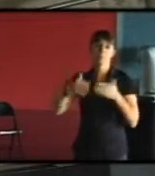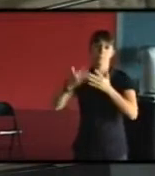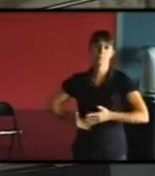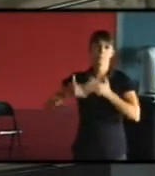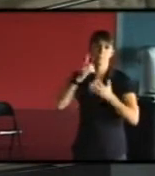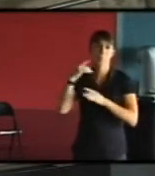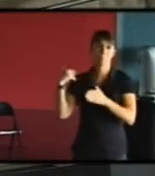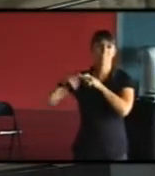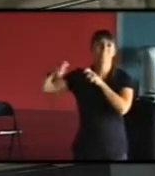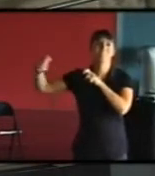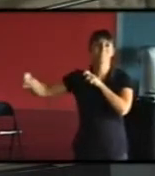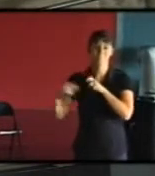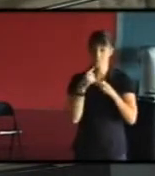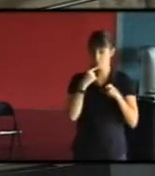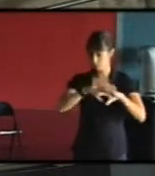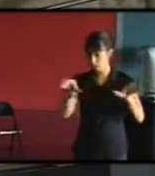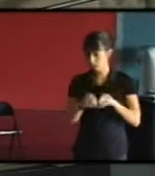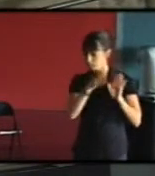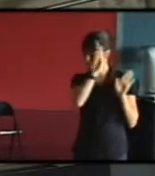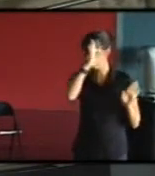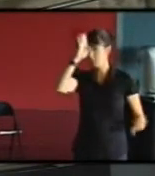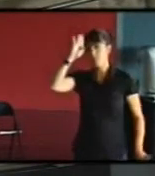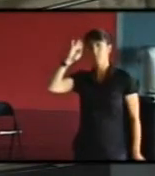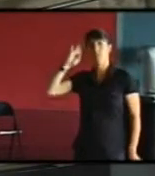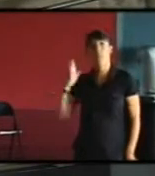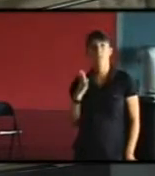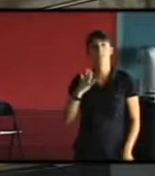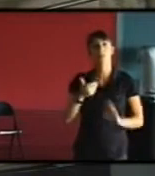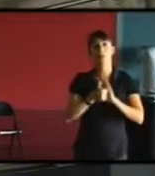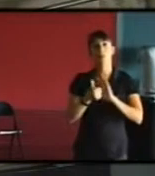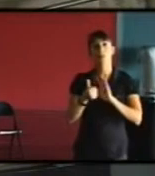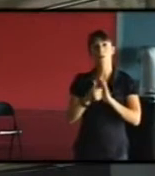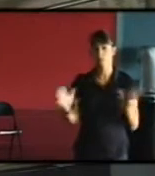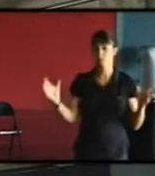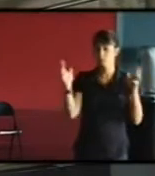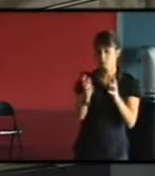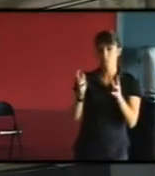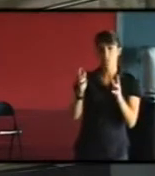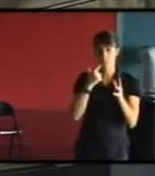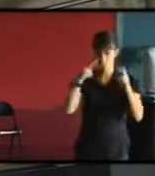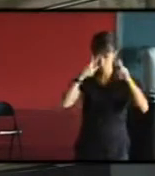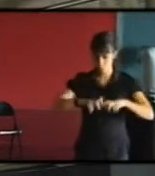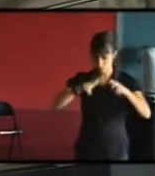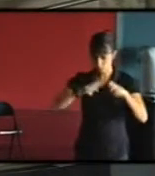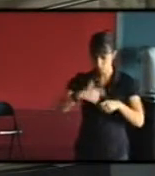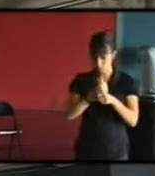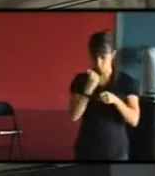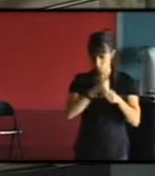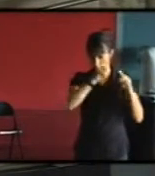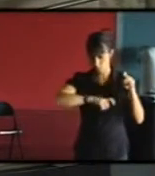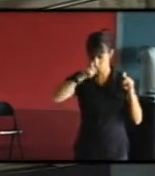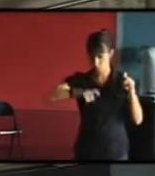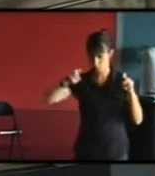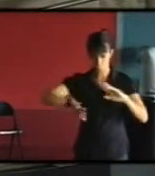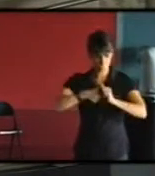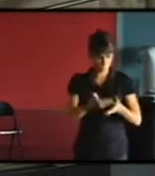On a une équipe qui est assez mélangée et on fait des travaux de recherche qui permettent de mieux comprendre sur des études de